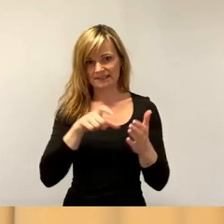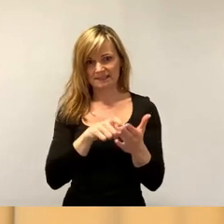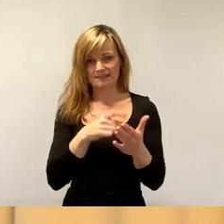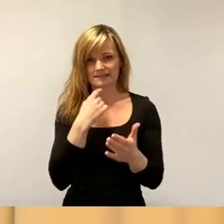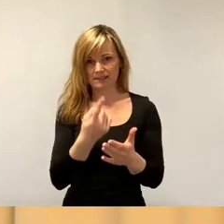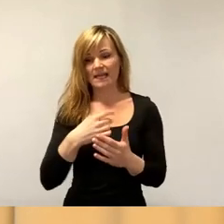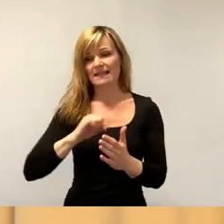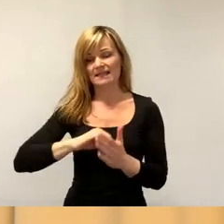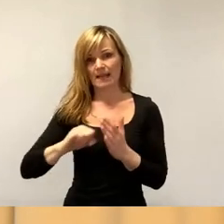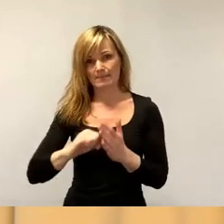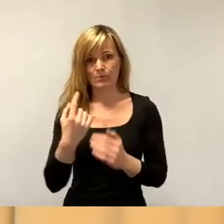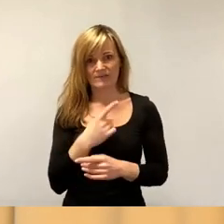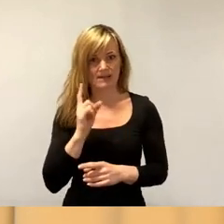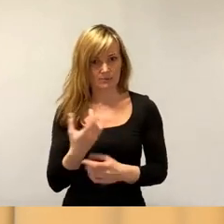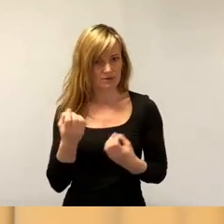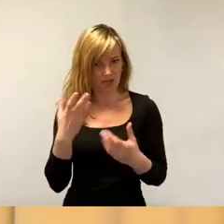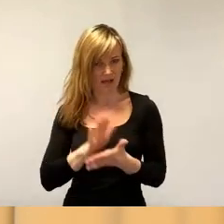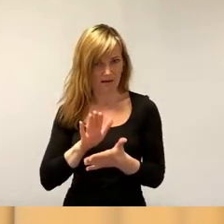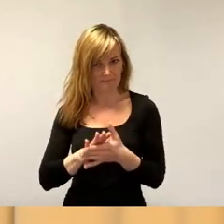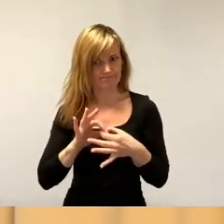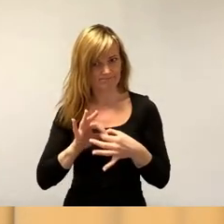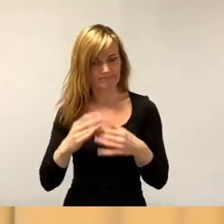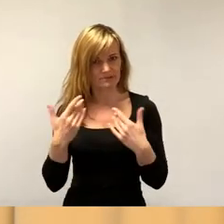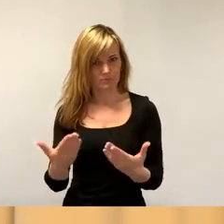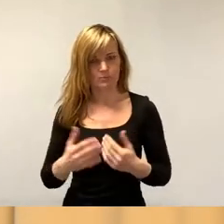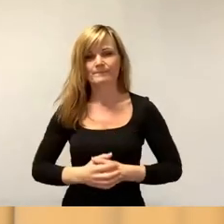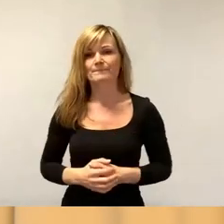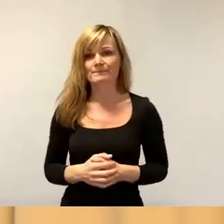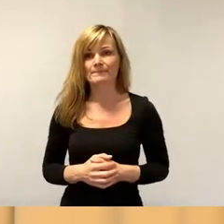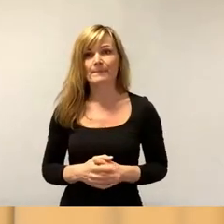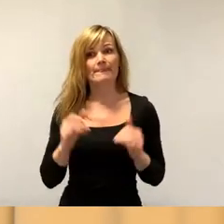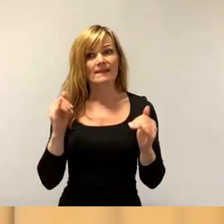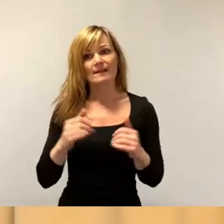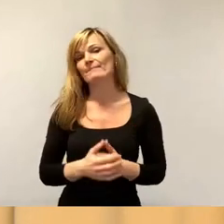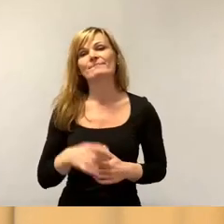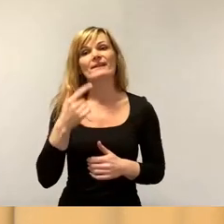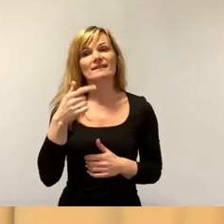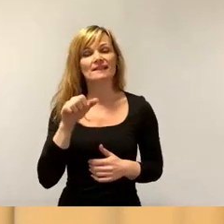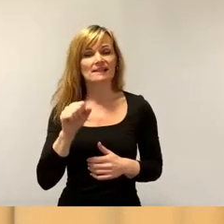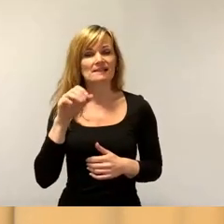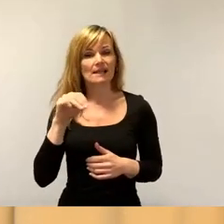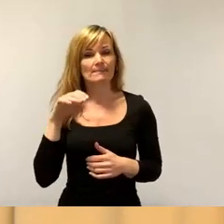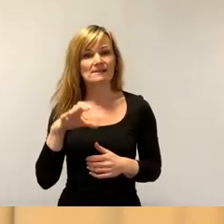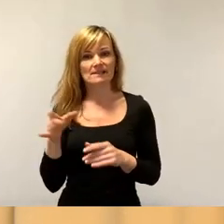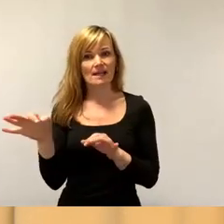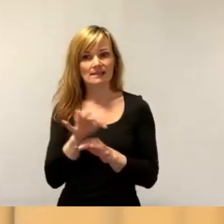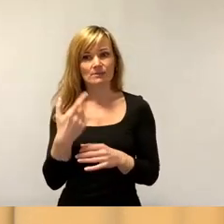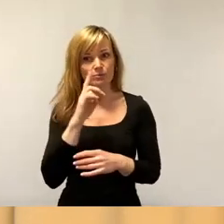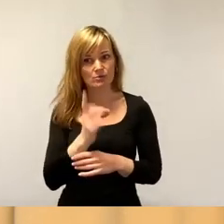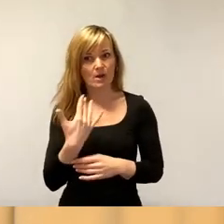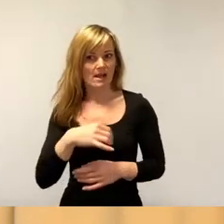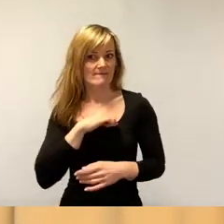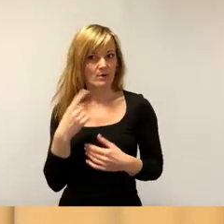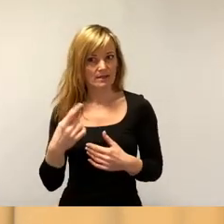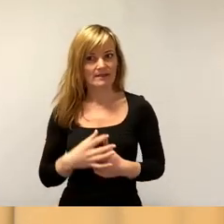wir ganz klar halten. Ich teile Ihre Anliegen. Wir müssen die TSMC-Anliegen Siedlung zum Erfolg machen und auch die